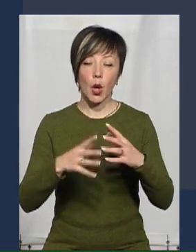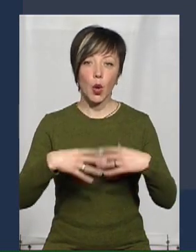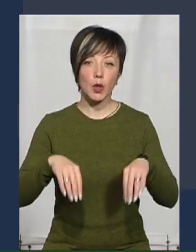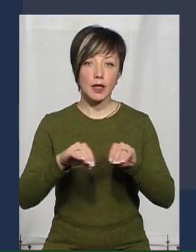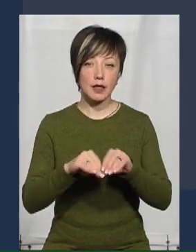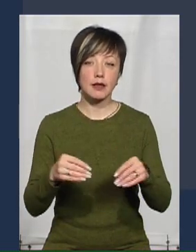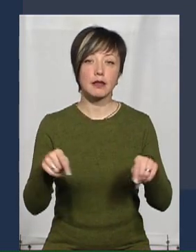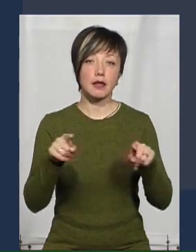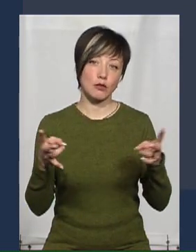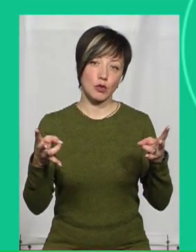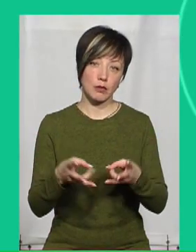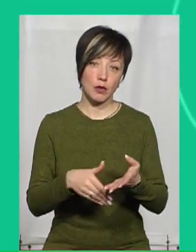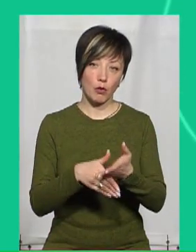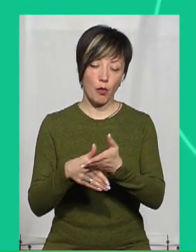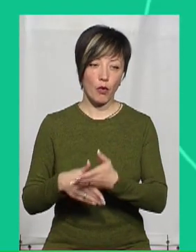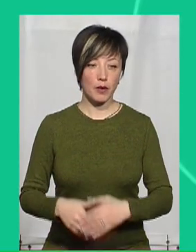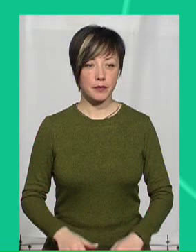яким теж потрібна допомога.